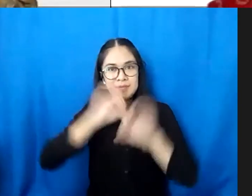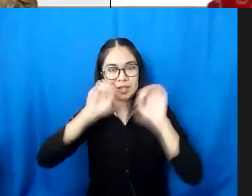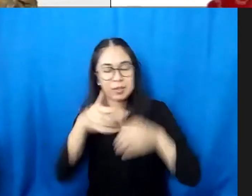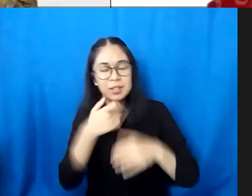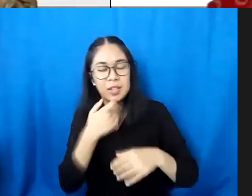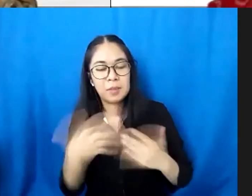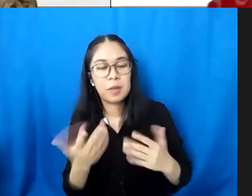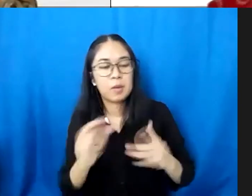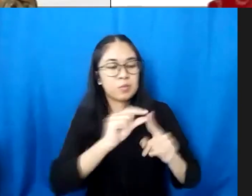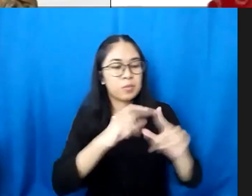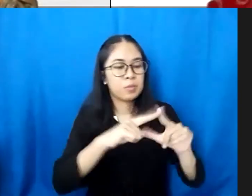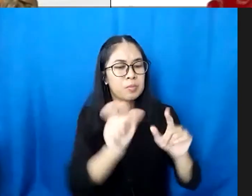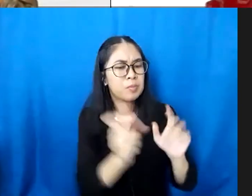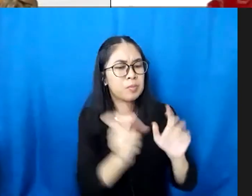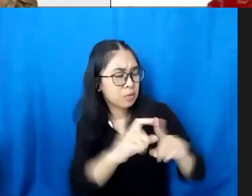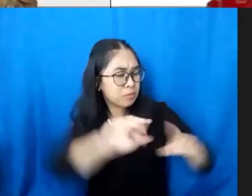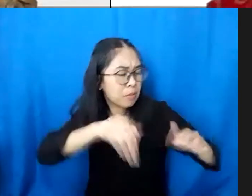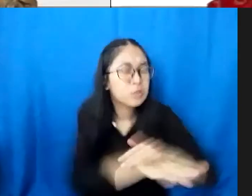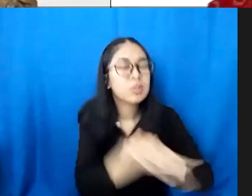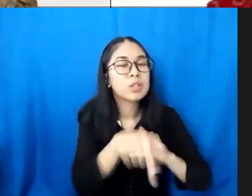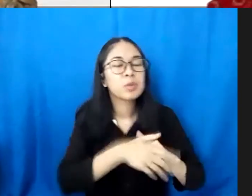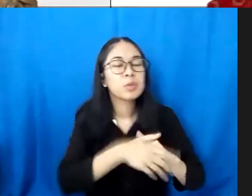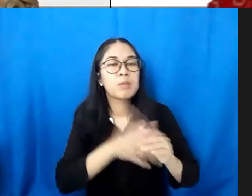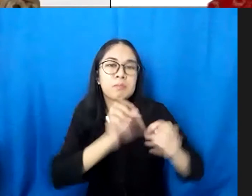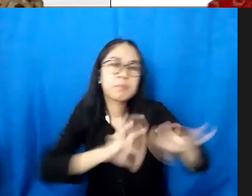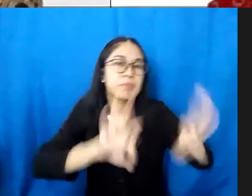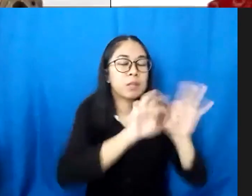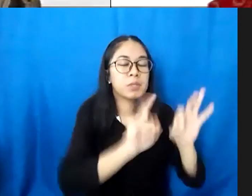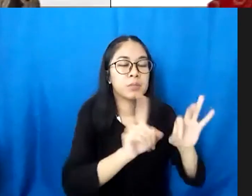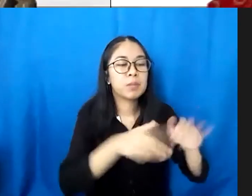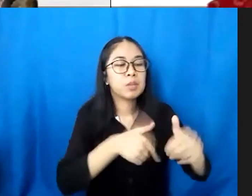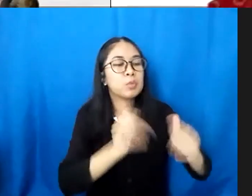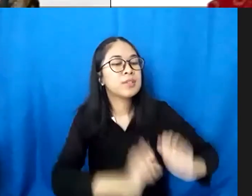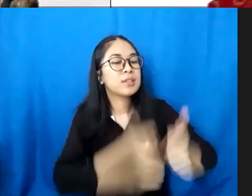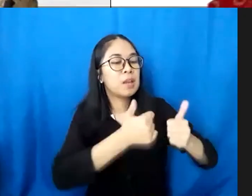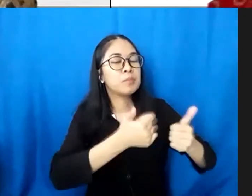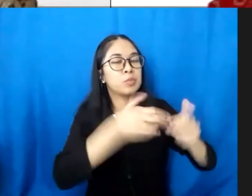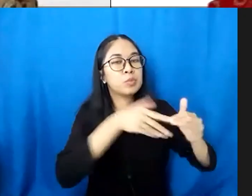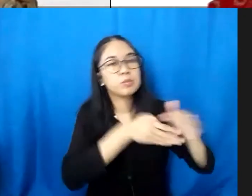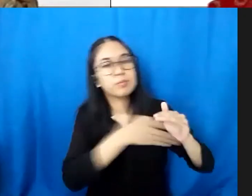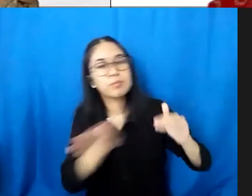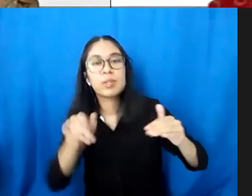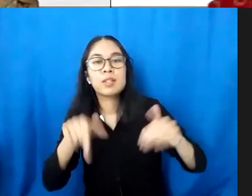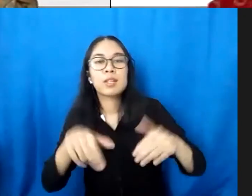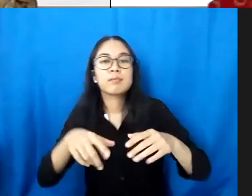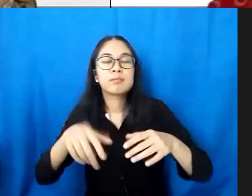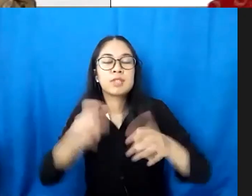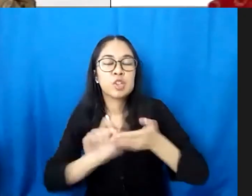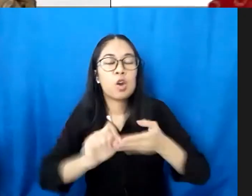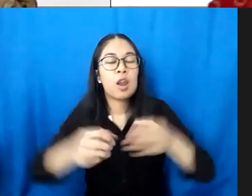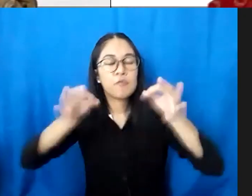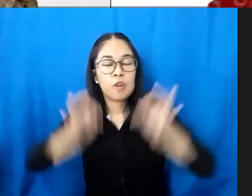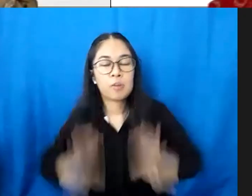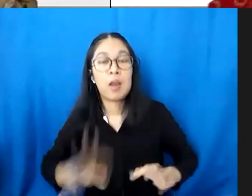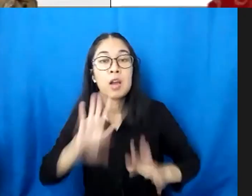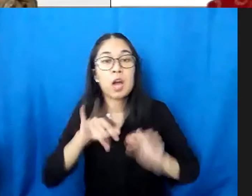penting karena kesiapan anak untuk menuju sekolah formal berikutnya dan yang untuk informal bisa dikembangkan Taman